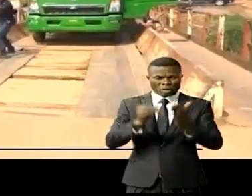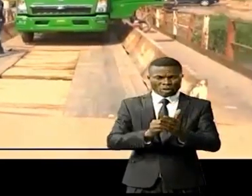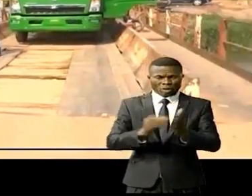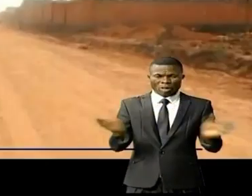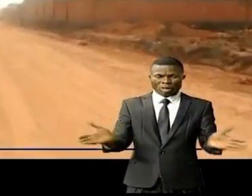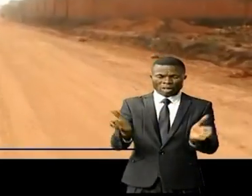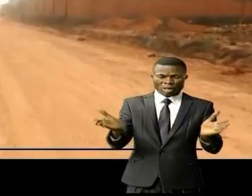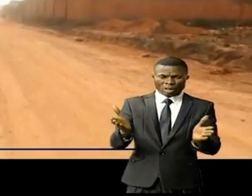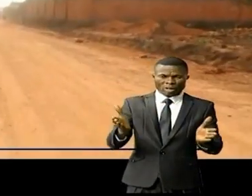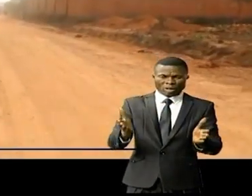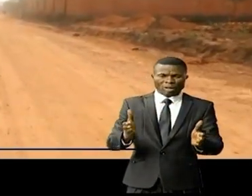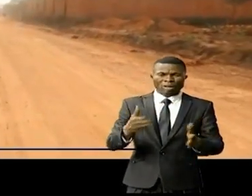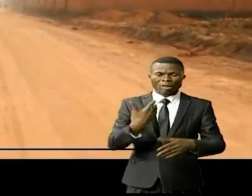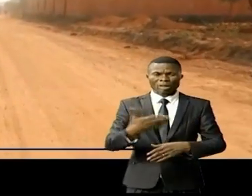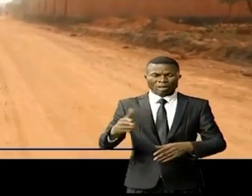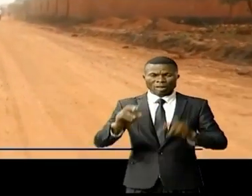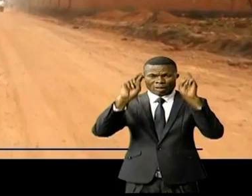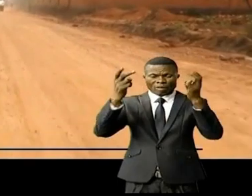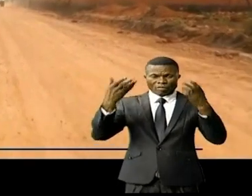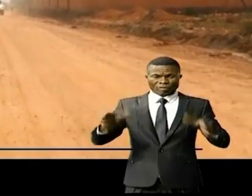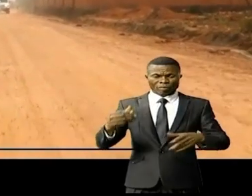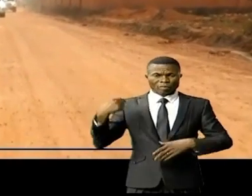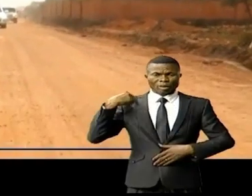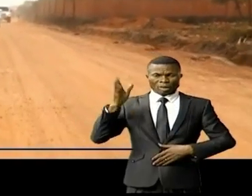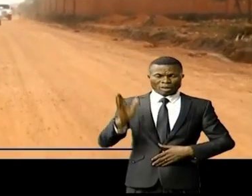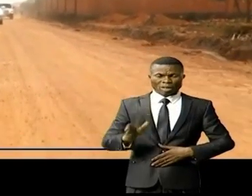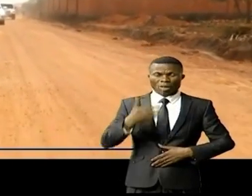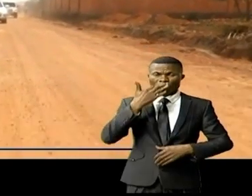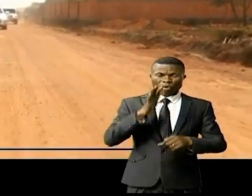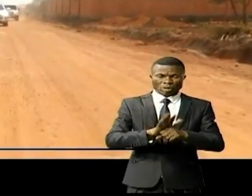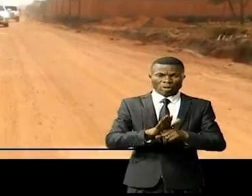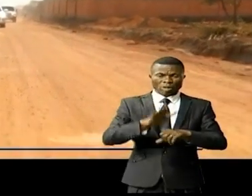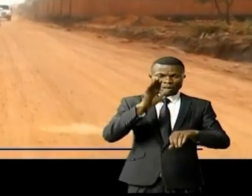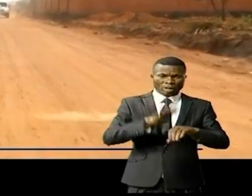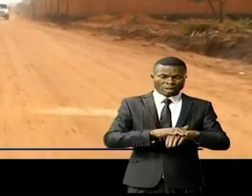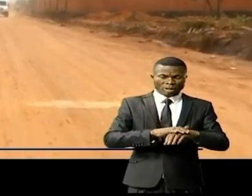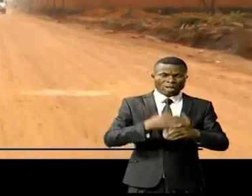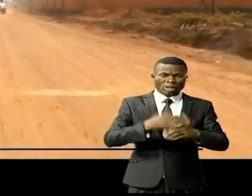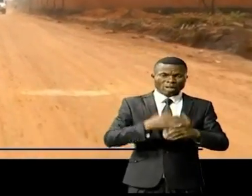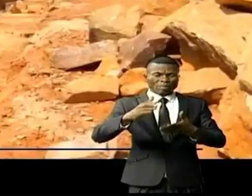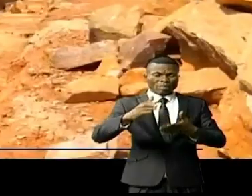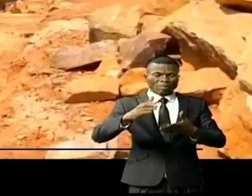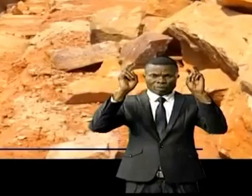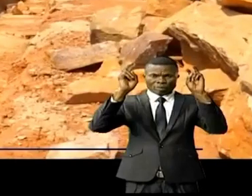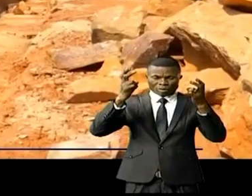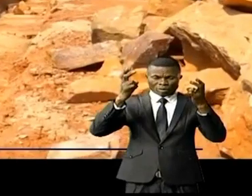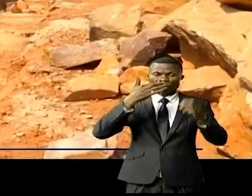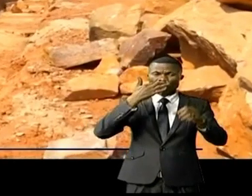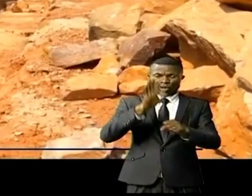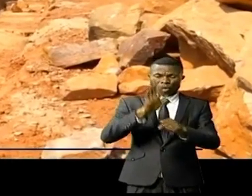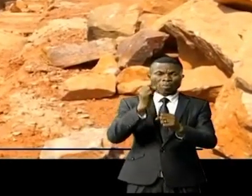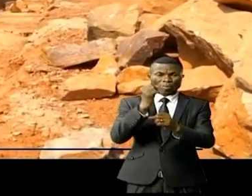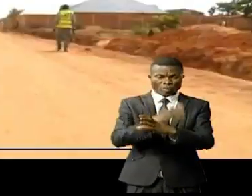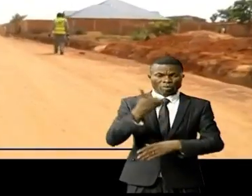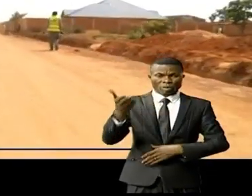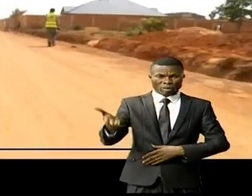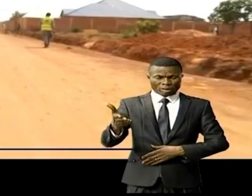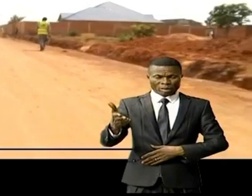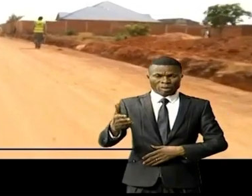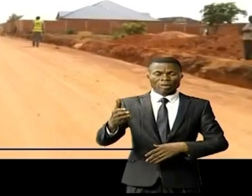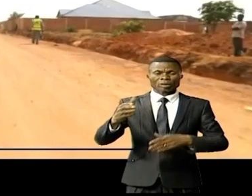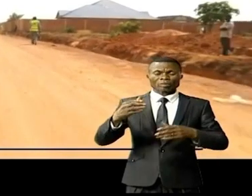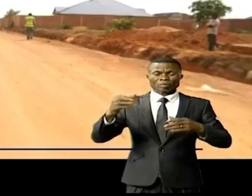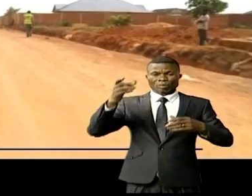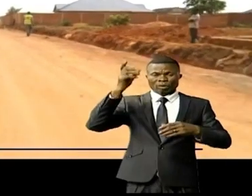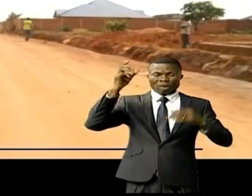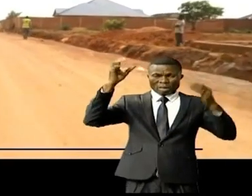renforcement. Après le centre-ville, le gouverneur avait promis de toucher la périphérie de la ville. Promesse réalisée. Le chef de l'étude